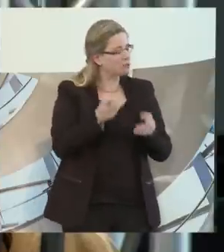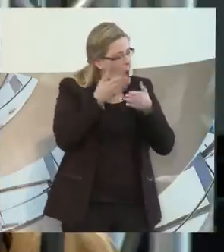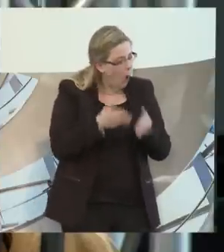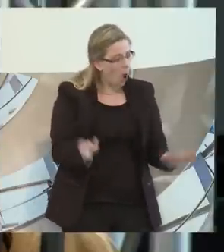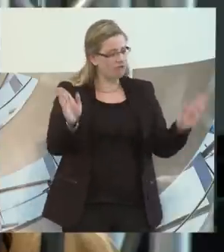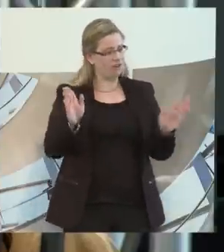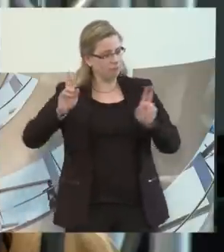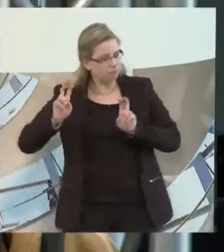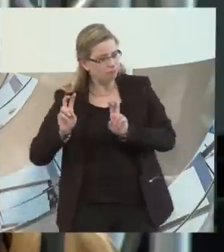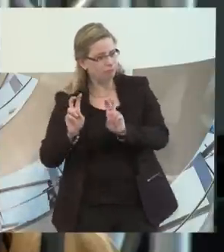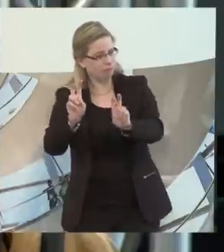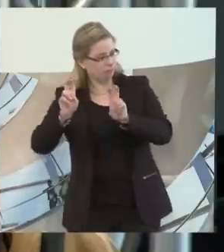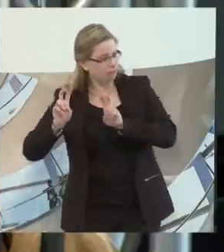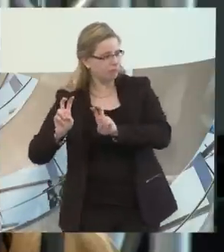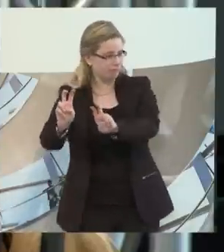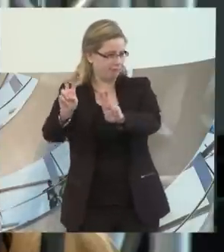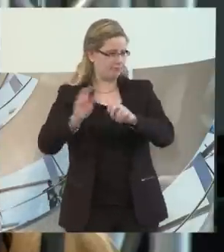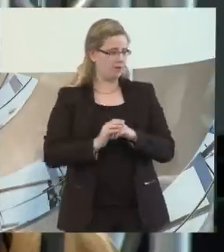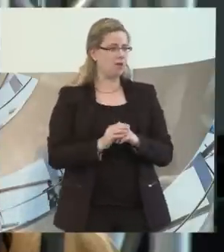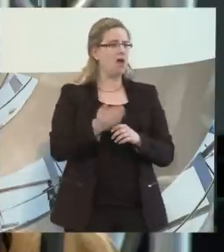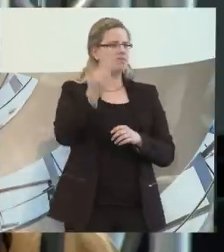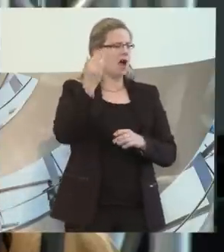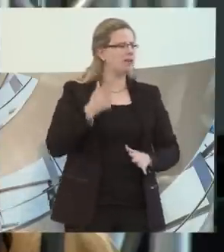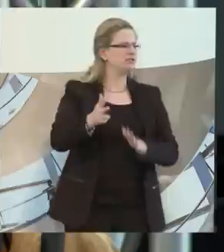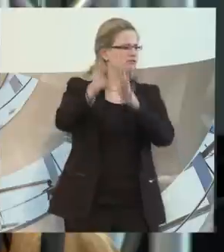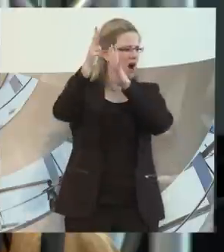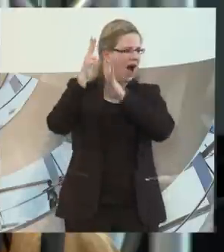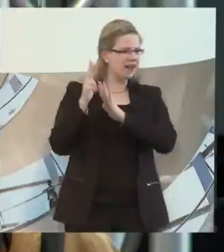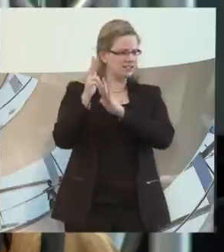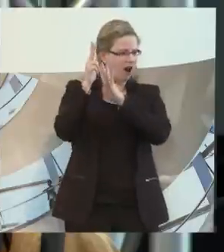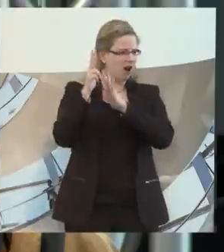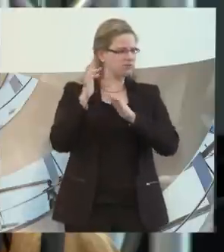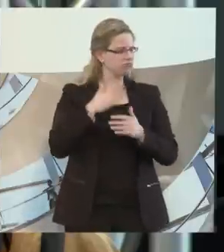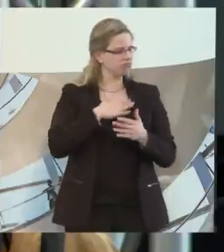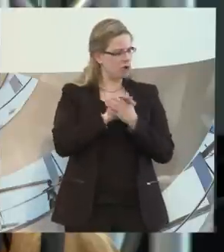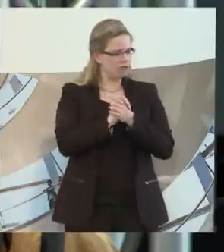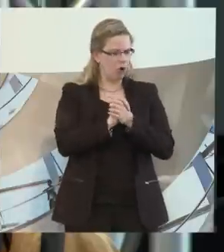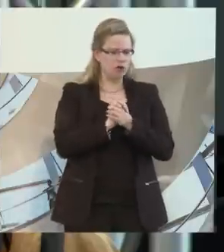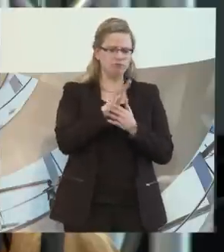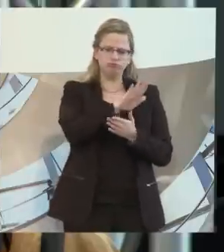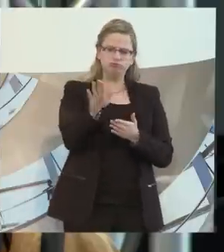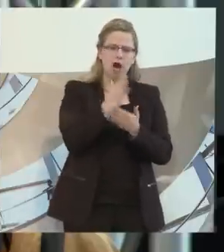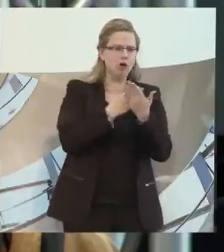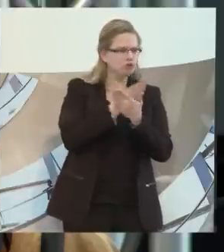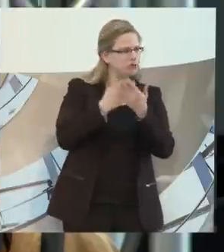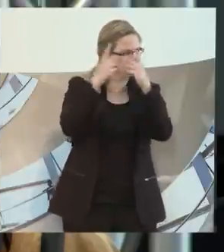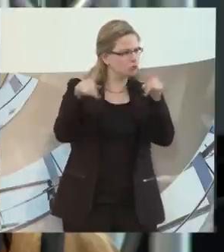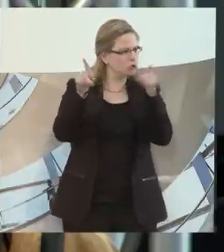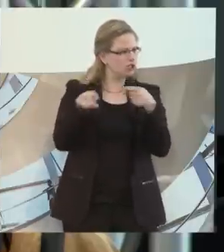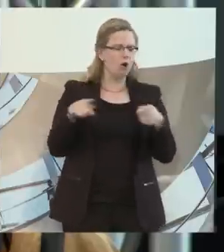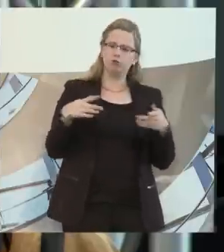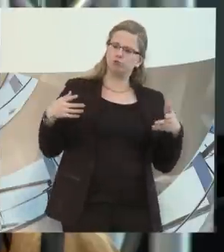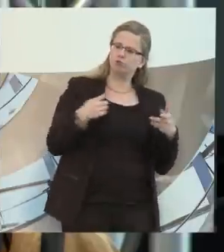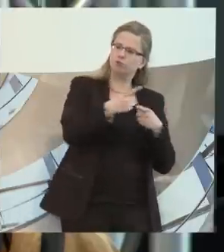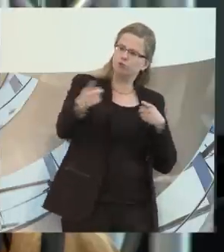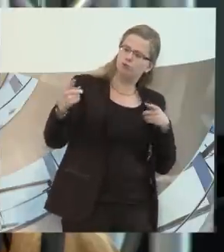ermöglichen, habe ich vor acht Jahren meine Freunde, alle ausgebildeten Musiker, um mich herum versammelt, und habe